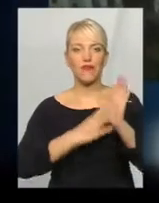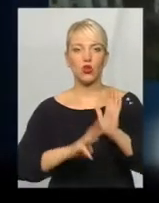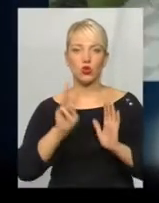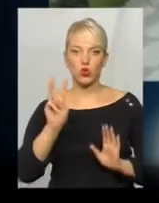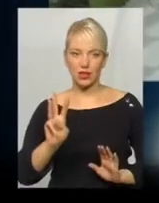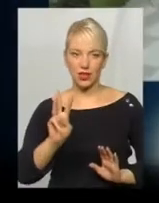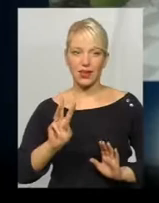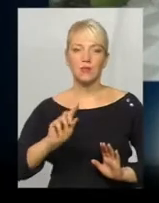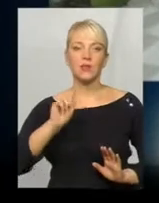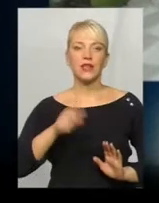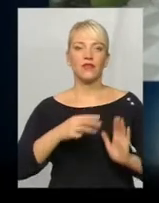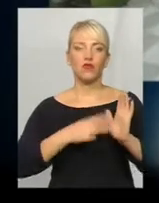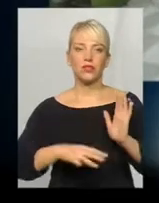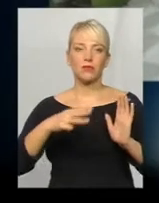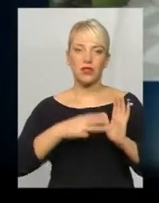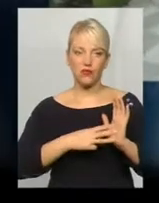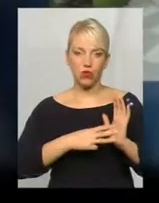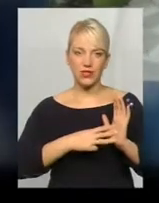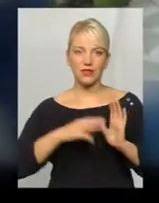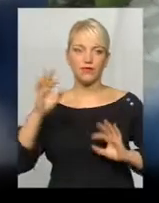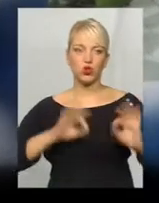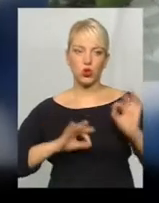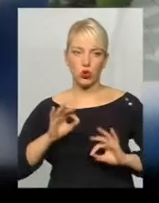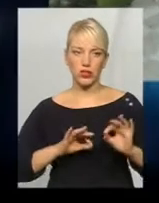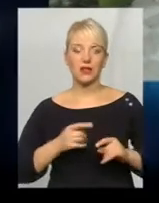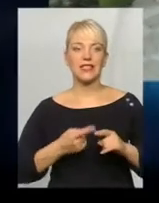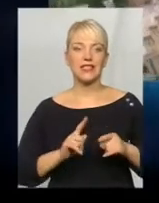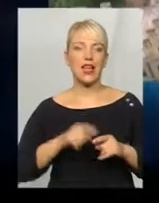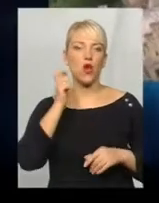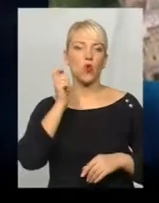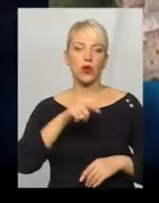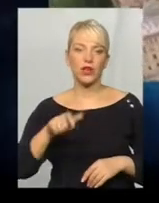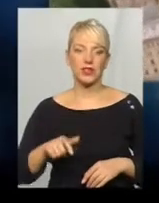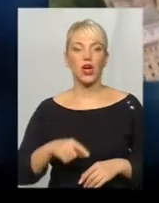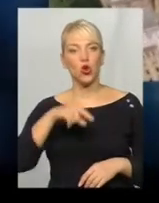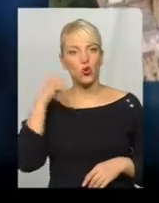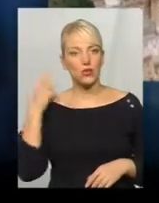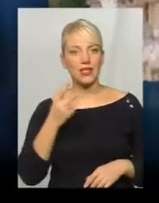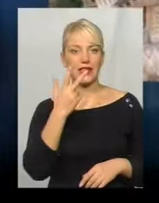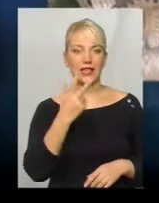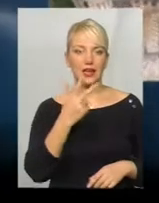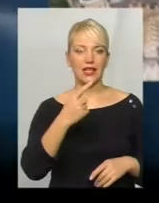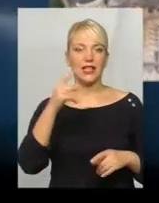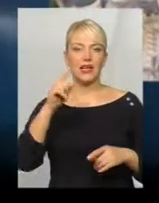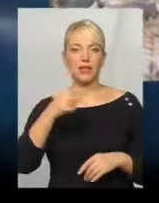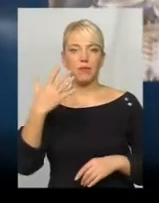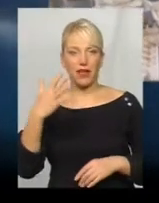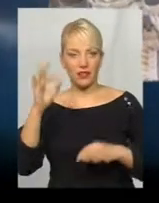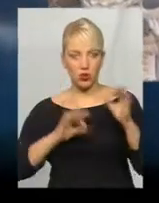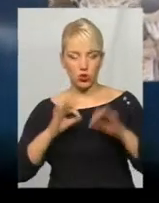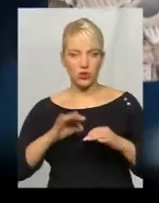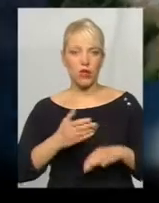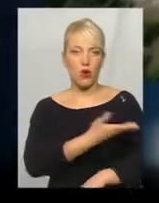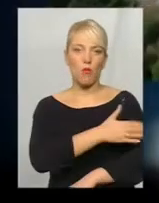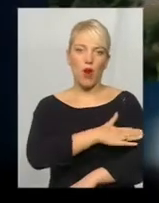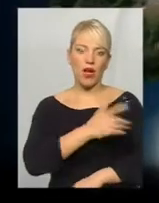,88% українці, росіян – трохи більше 3,5%, поляків –